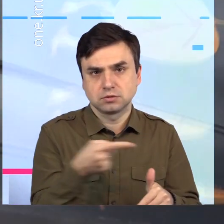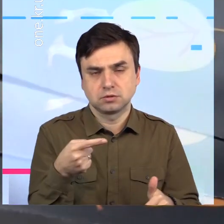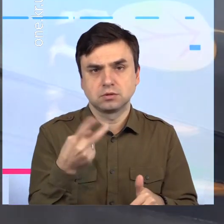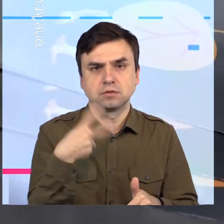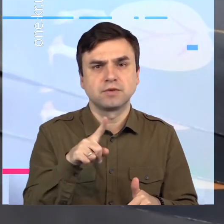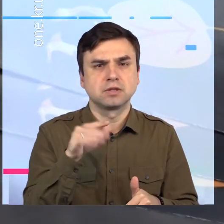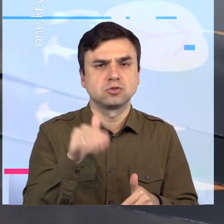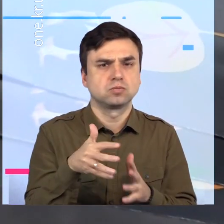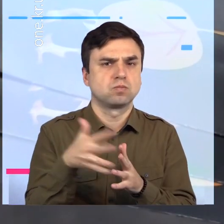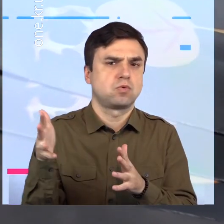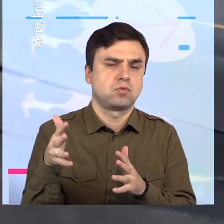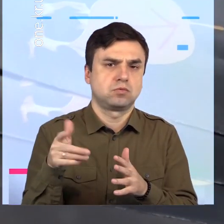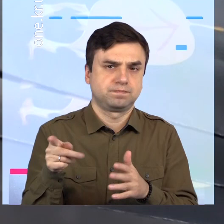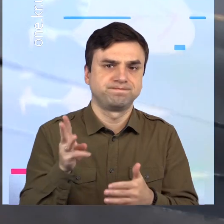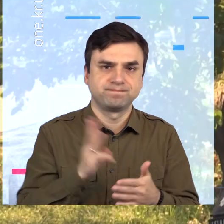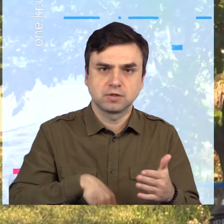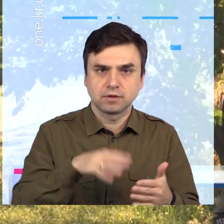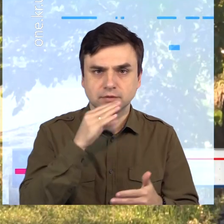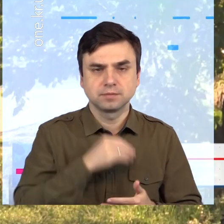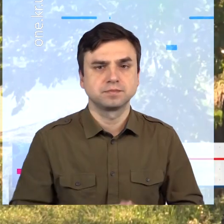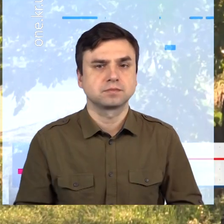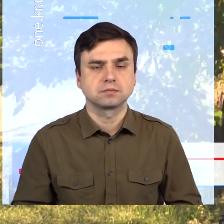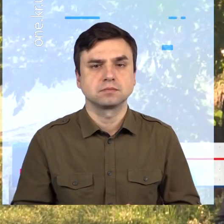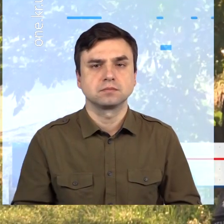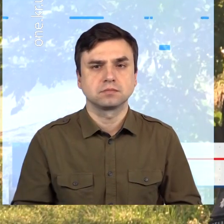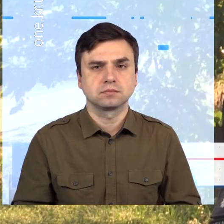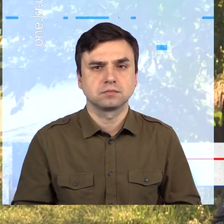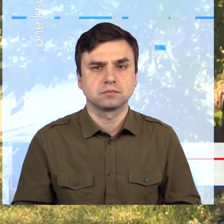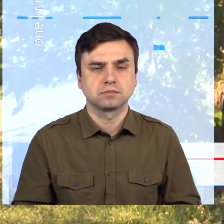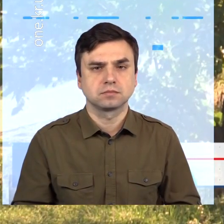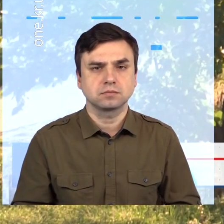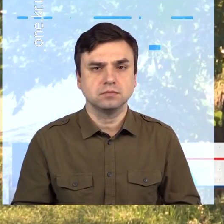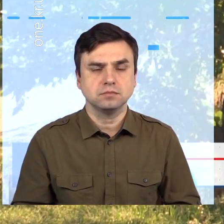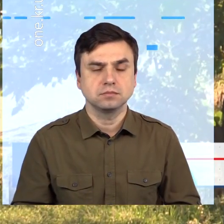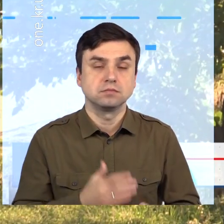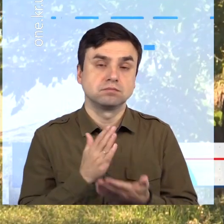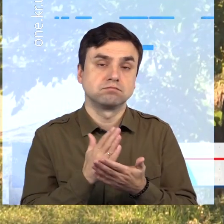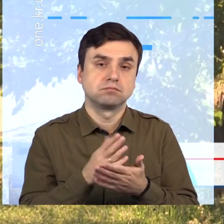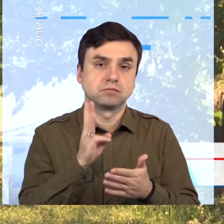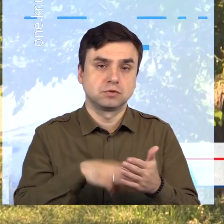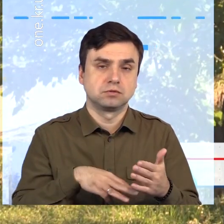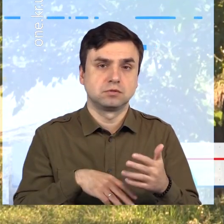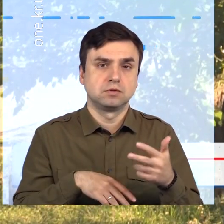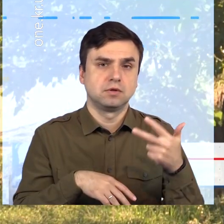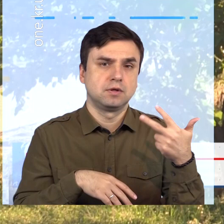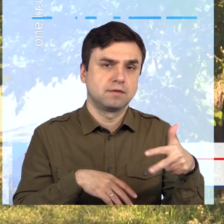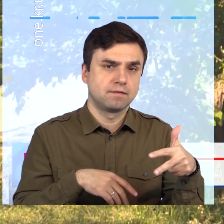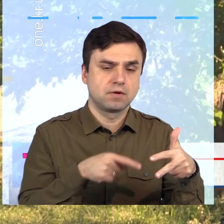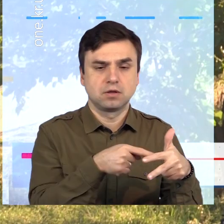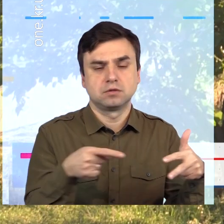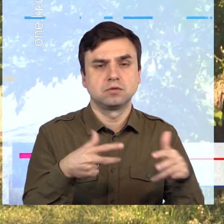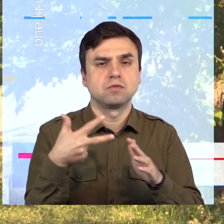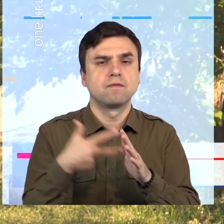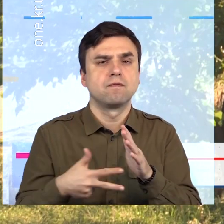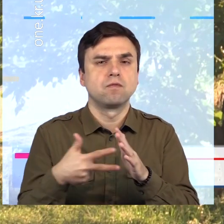більш ніж 21 тисячі гривень. Передбачене стягнення у розмірі від 20 до 80